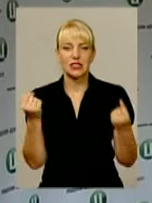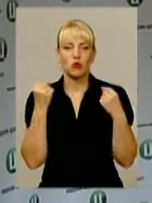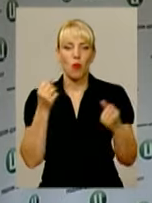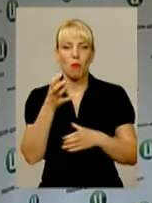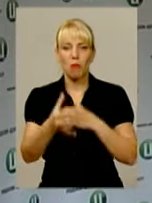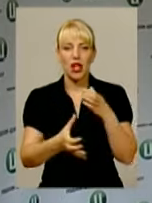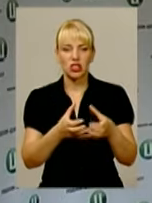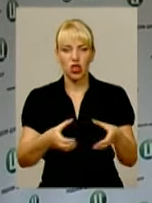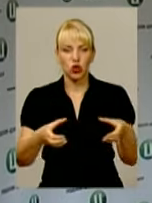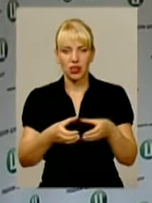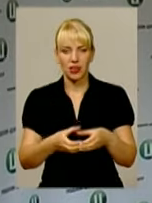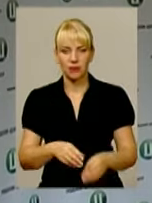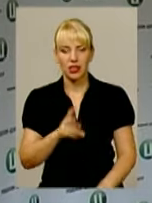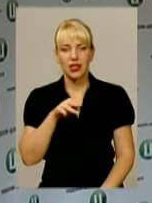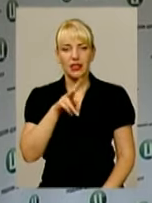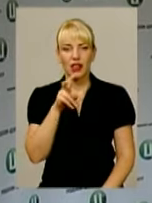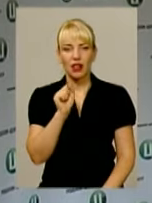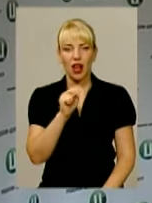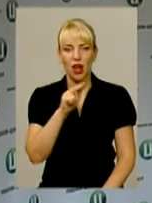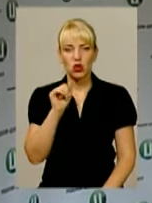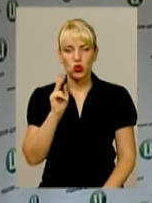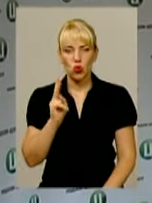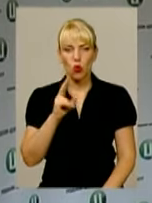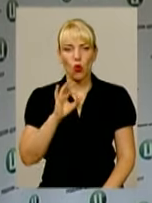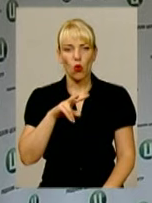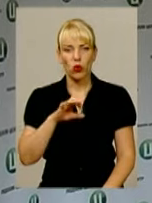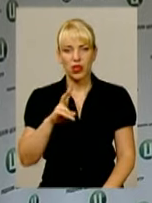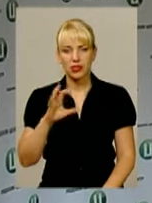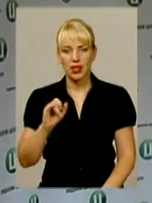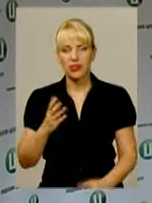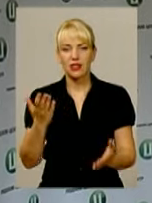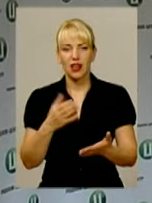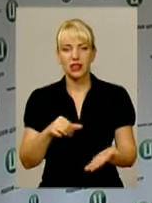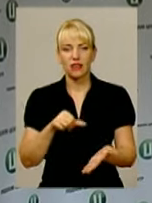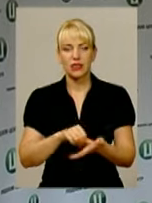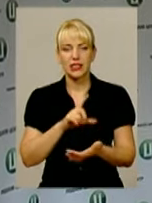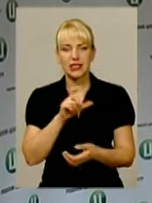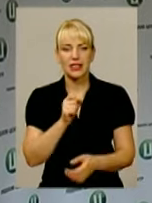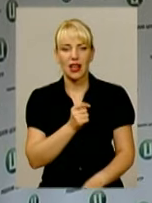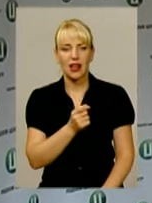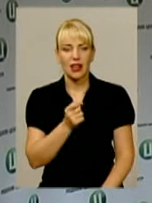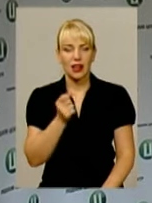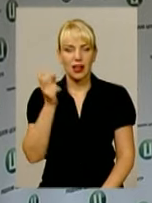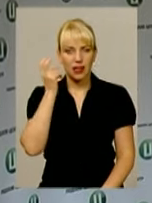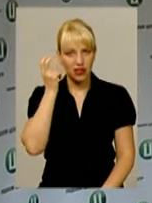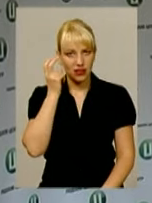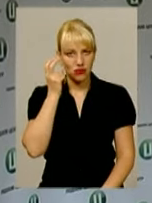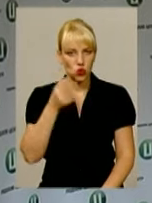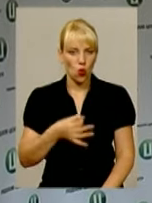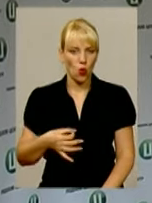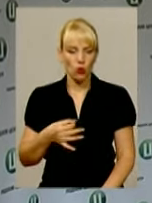Карчмід Олександр, який виступає за Хмельницьку і Київську область. І вихованці